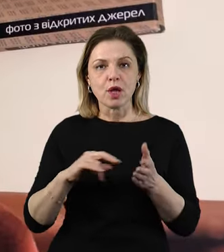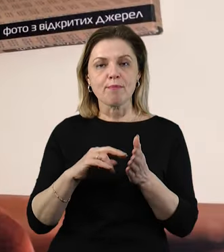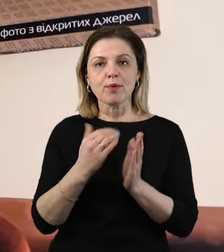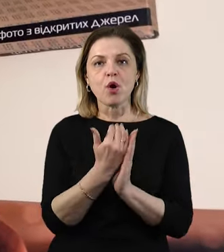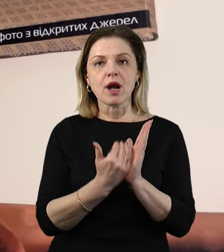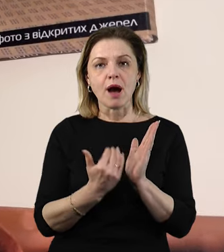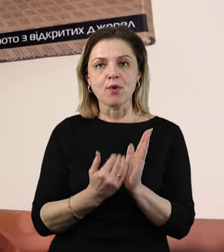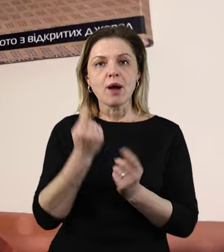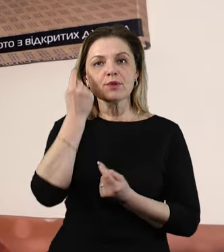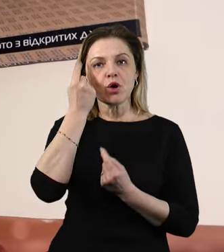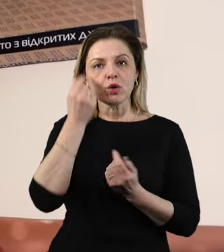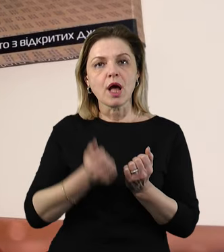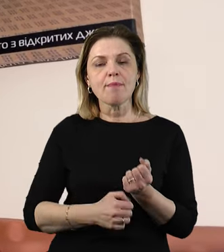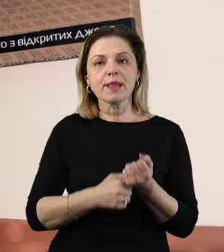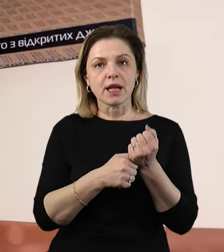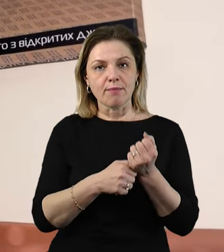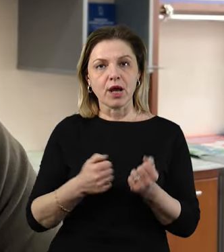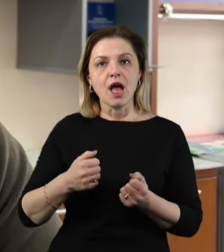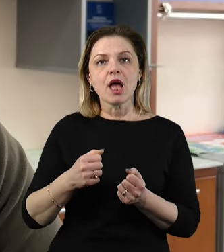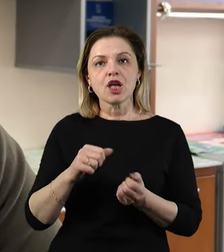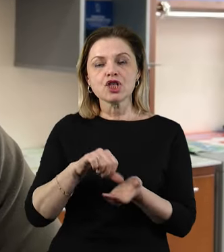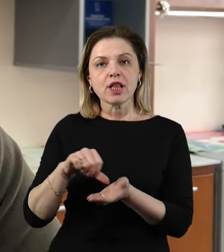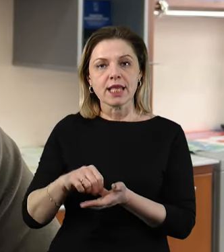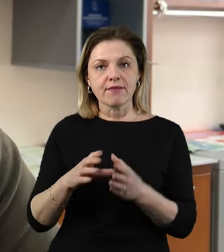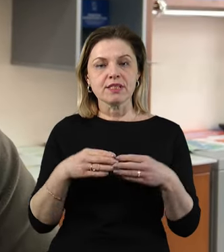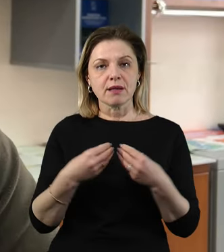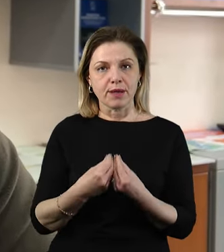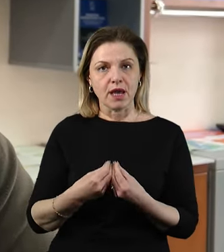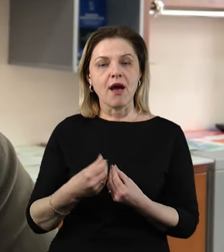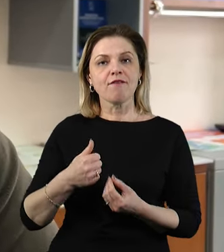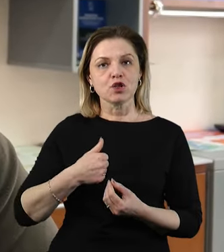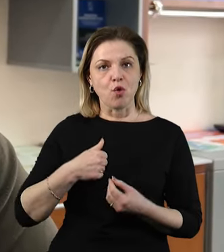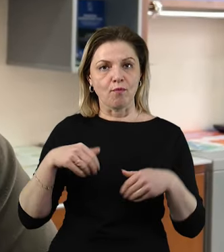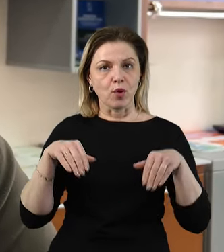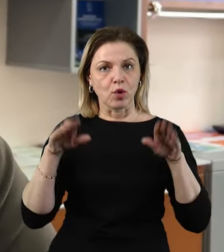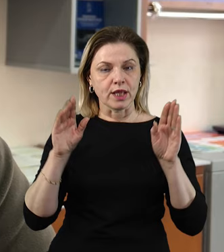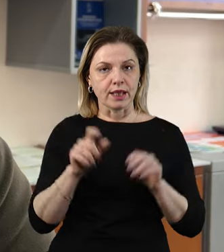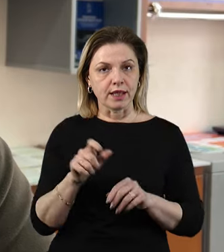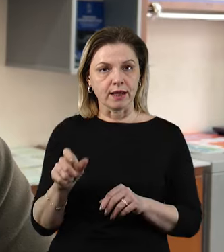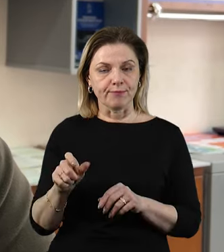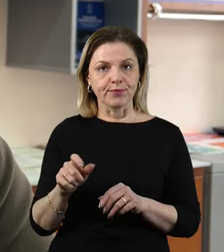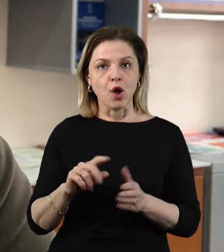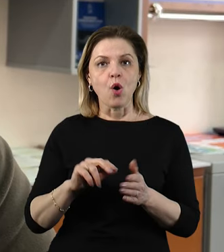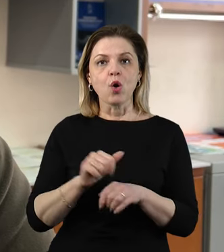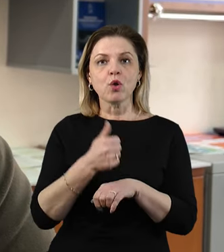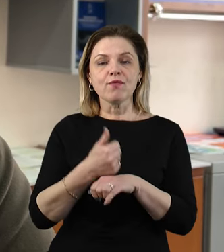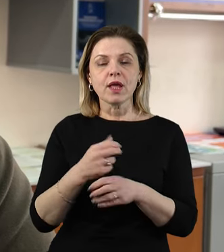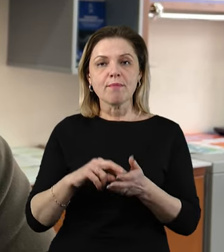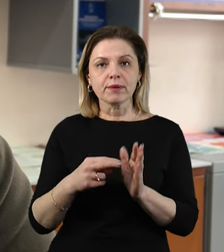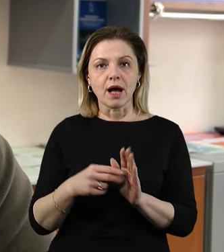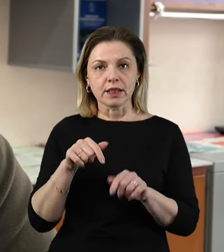психологічної підтримки членів родин військовополонених, говорить Аркадій Дебагян. Головним планом нашим на цей рік – це